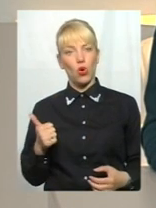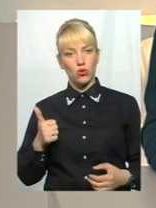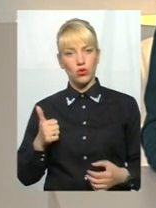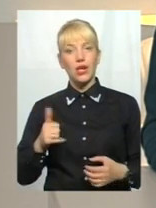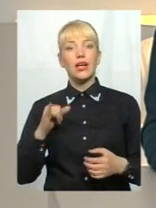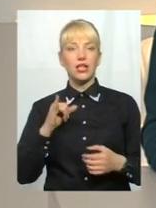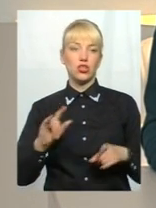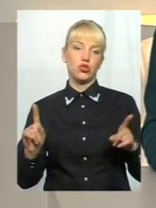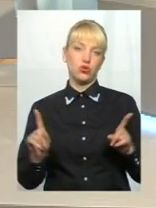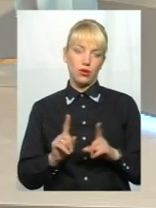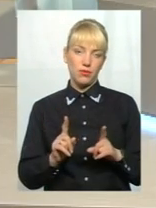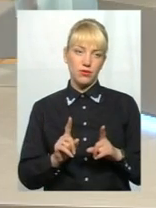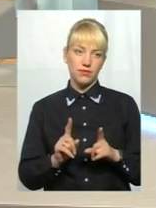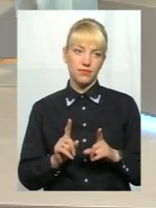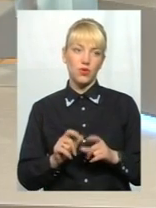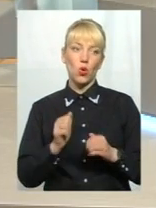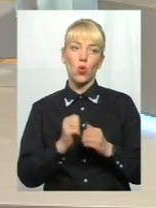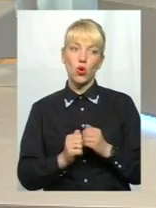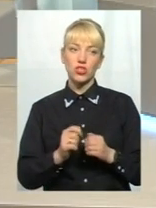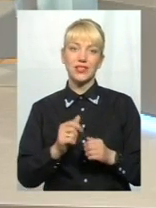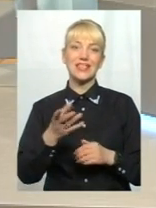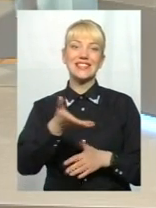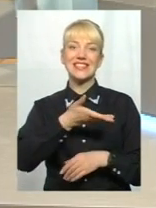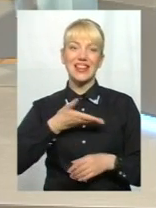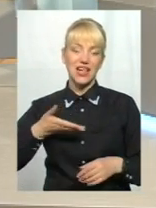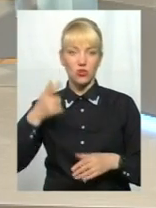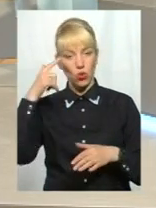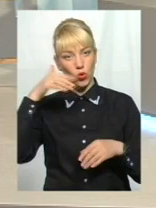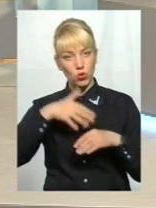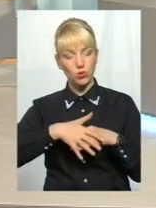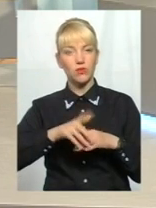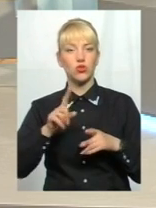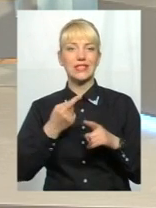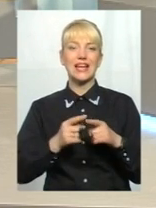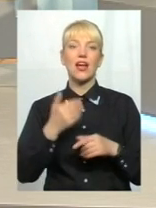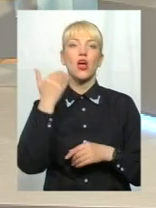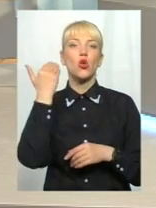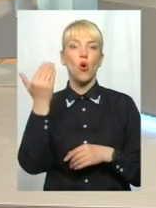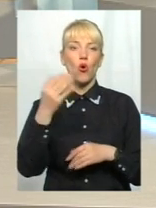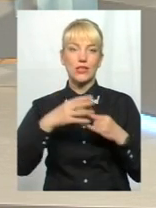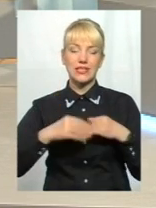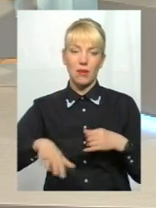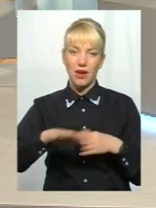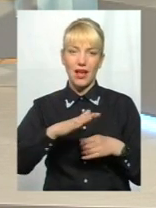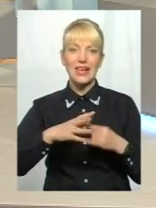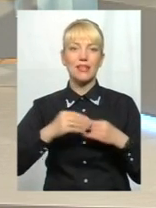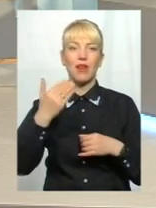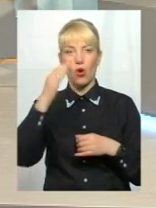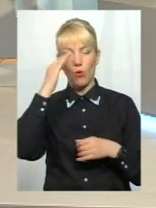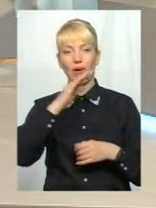щоб кожен із нас розумів, що це його земля, це земля його батьків,